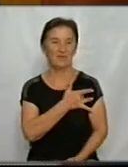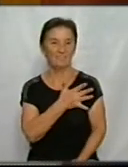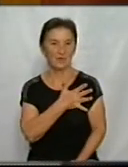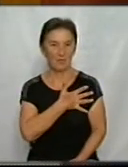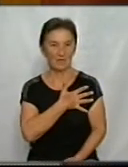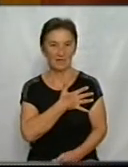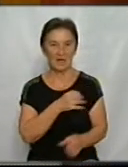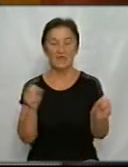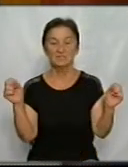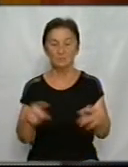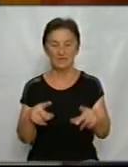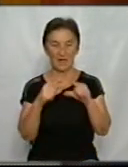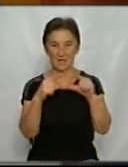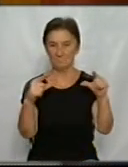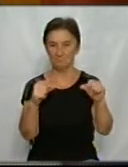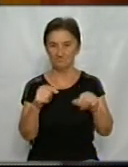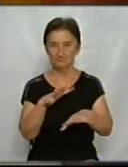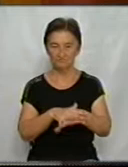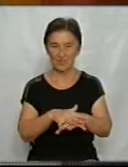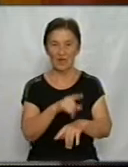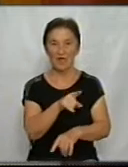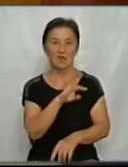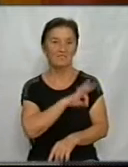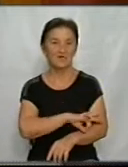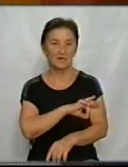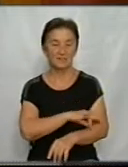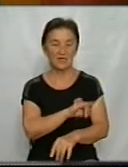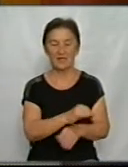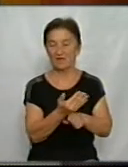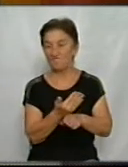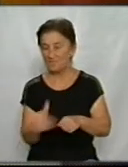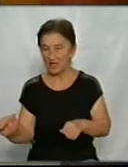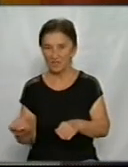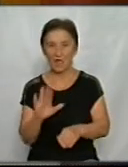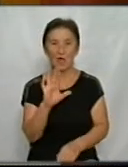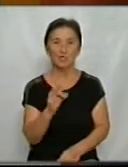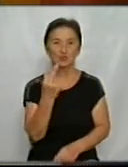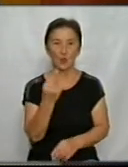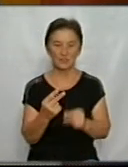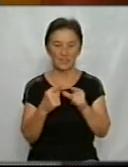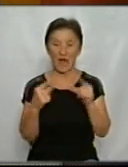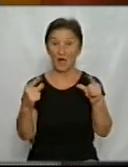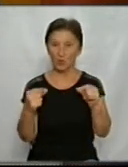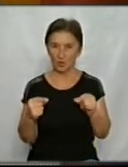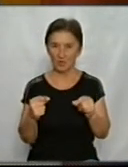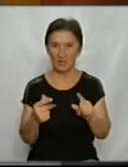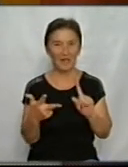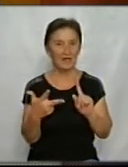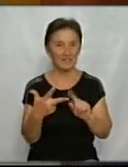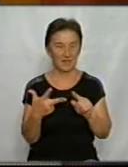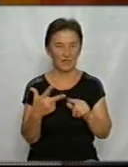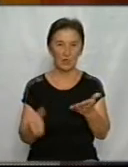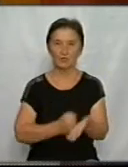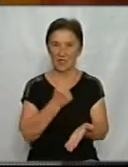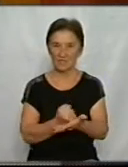рахунку із спеціальним режимом використання та видати їм спеціальну соціальну картку. Третє – встановити, що